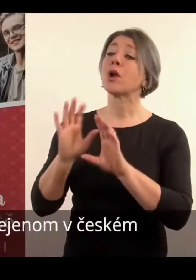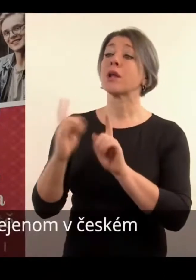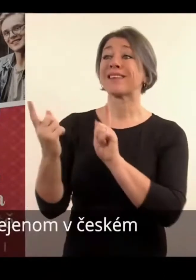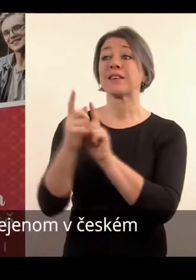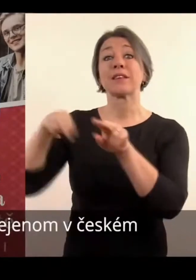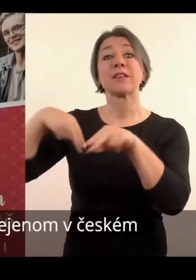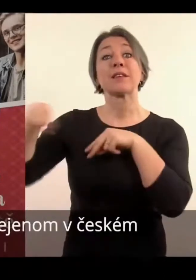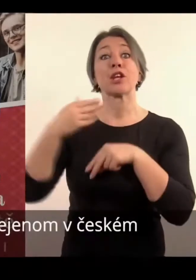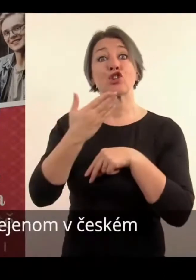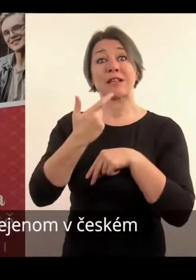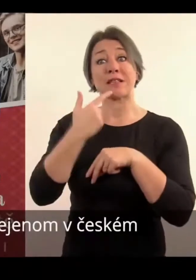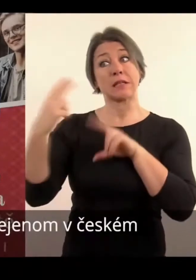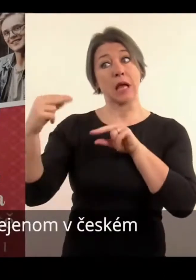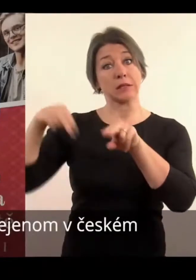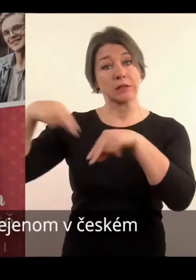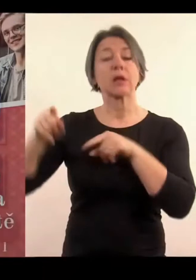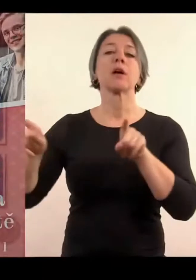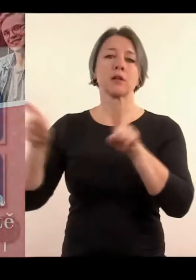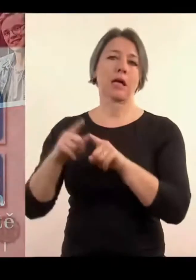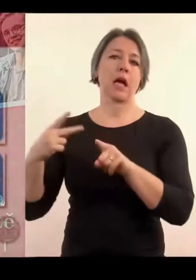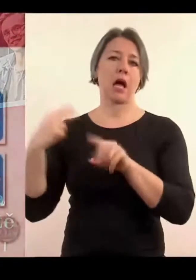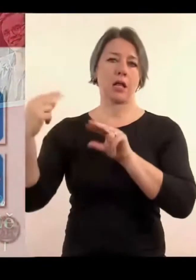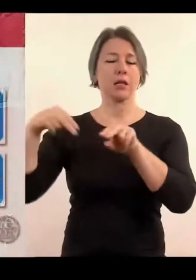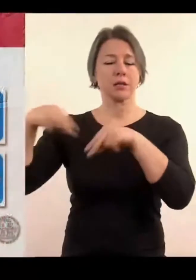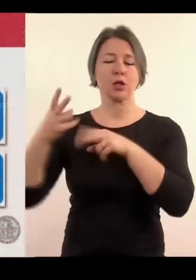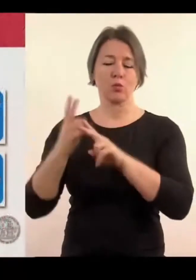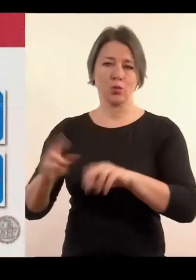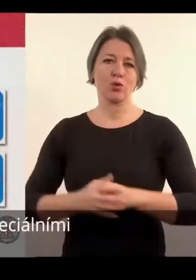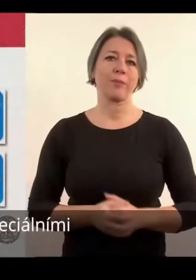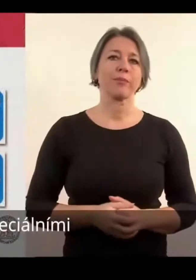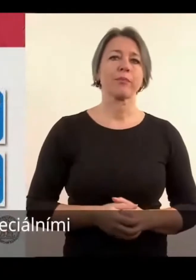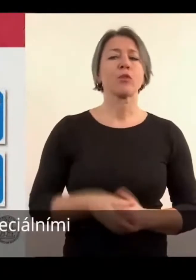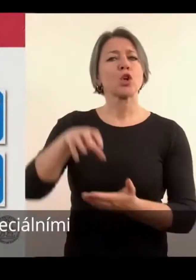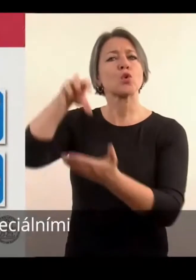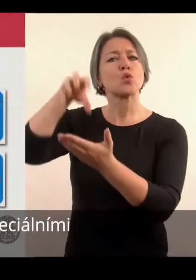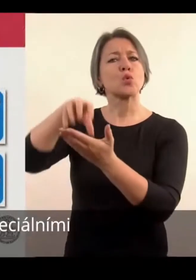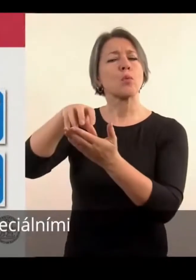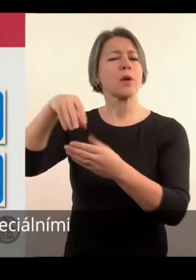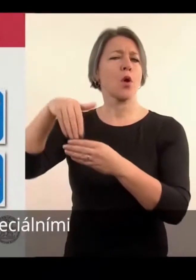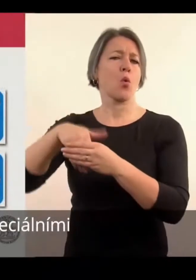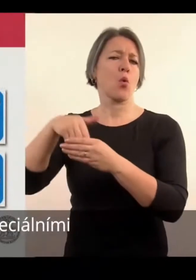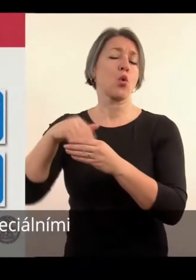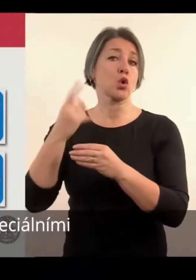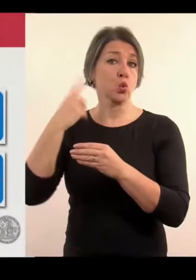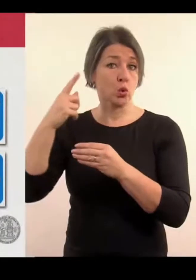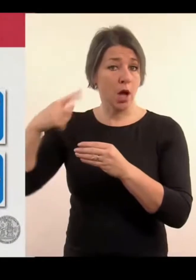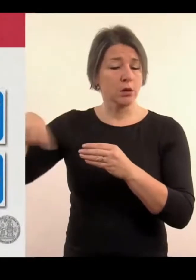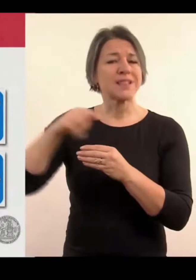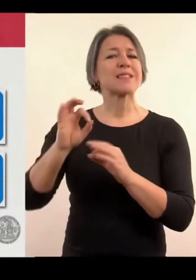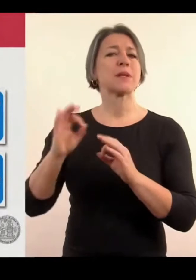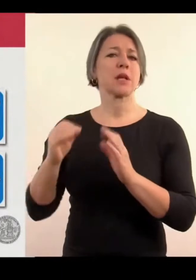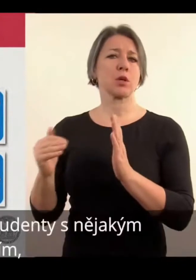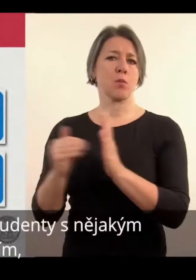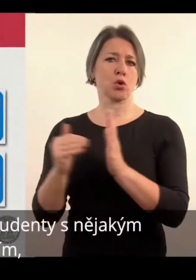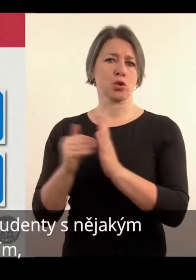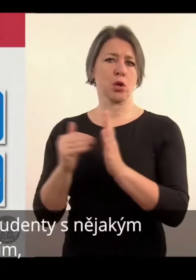nejenom představně učení. To se týče přímo studenti se speciálními potřebami. Často